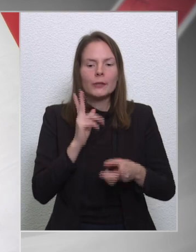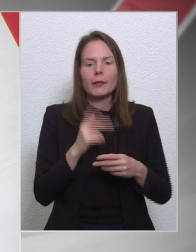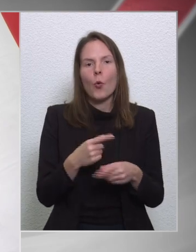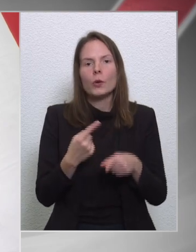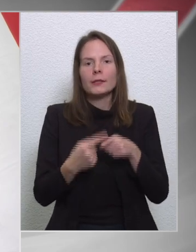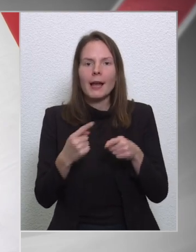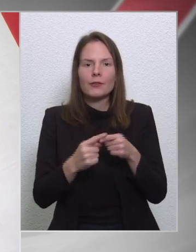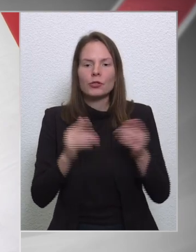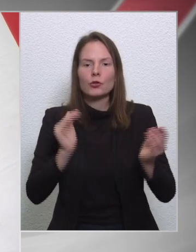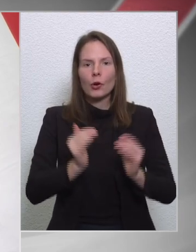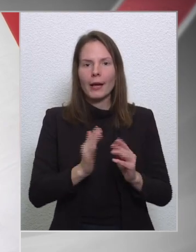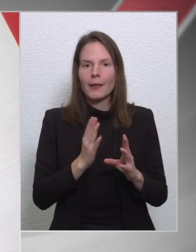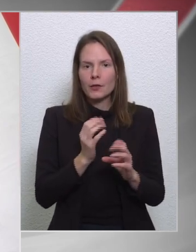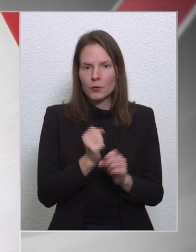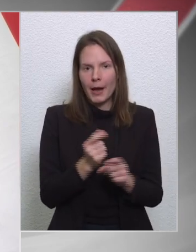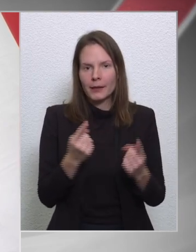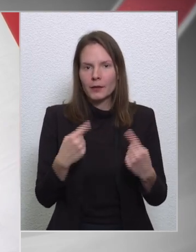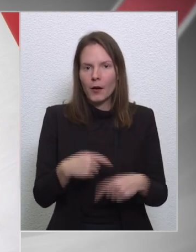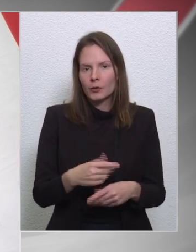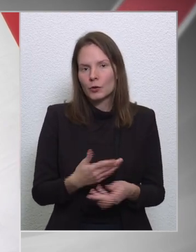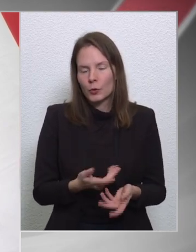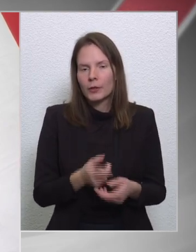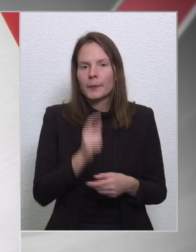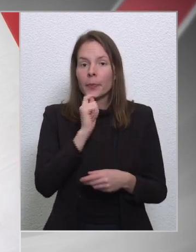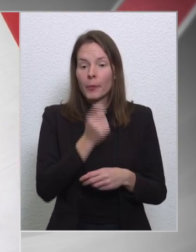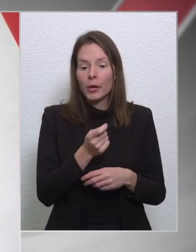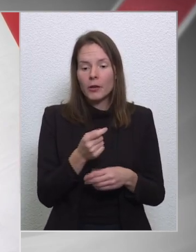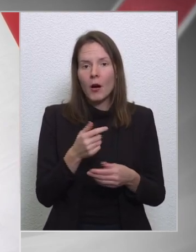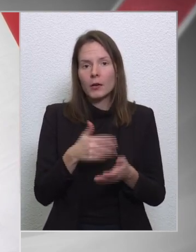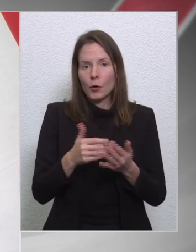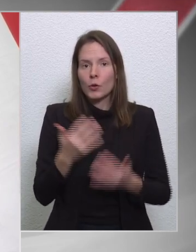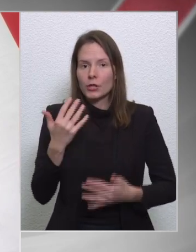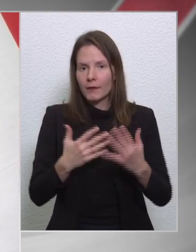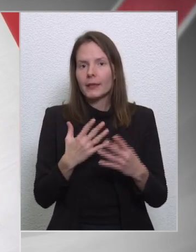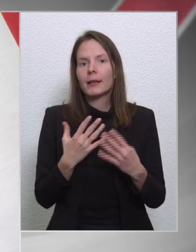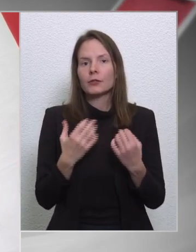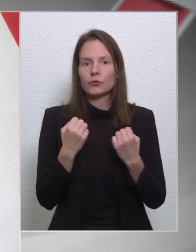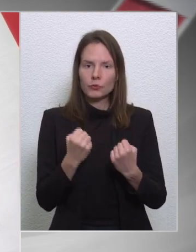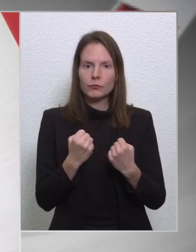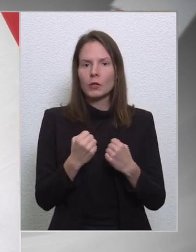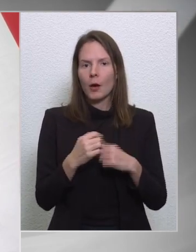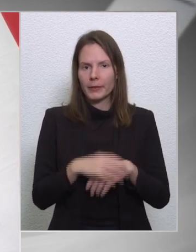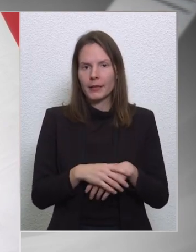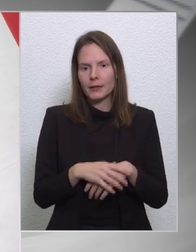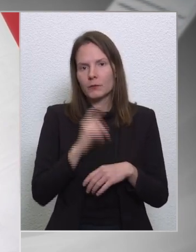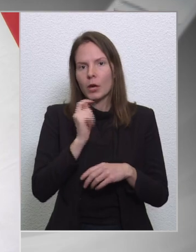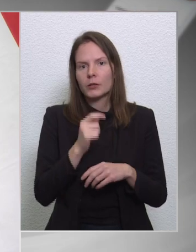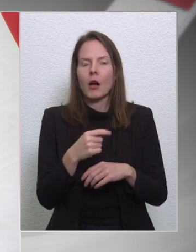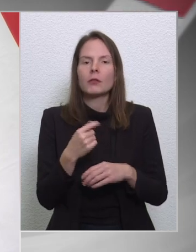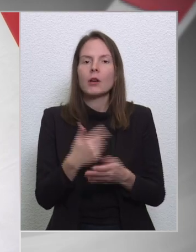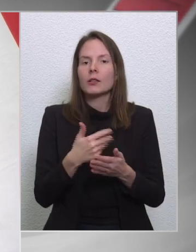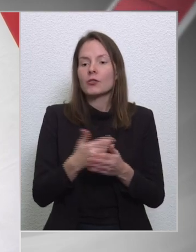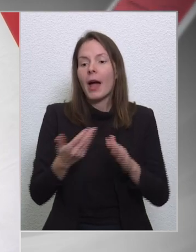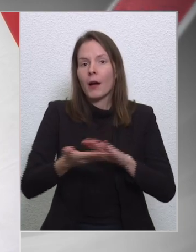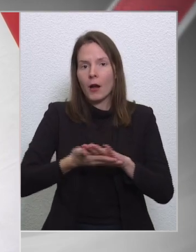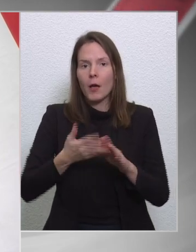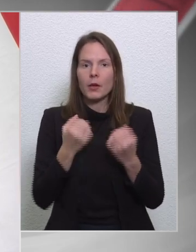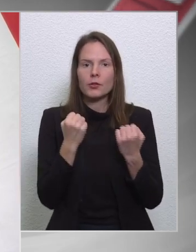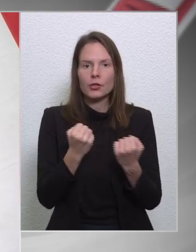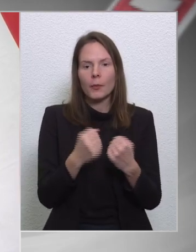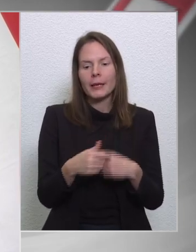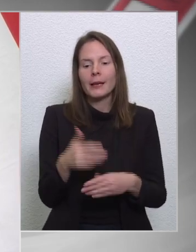tartsuk. Tehát a magyar költségvetés stabil, a magyar gazdaság fundamentuma is stabilak, és a költségvetés